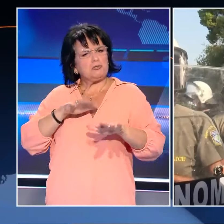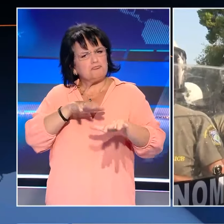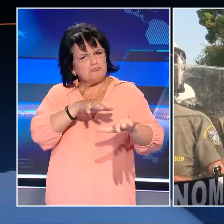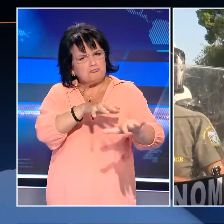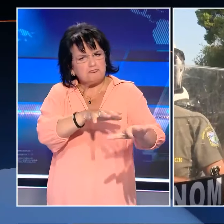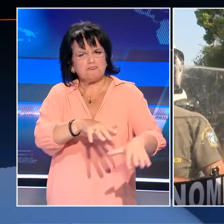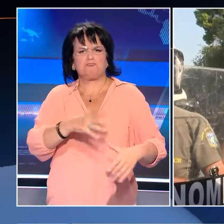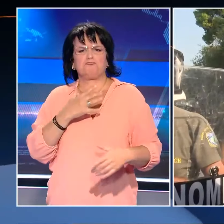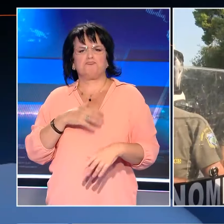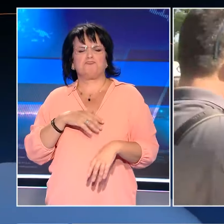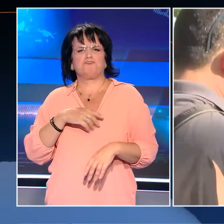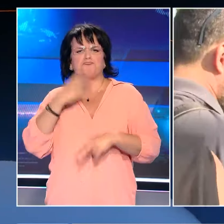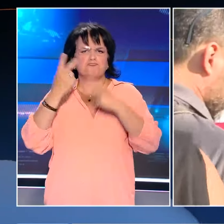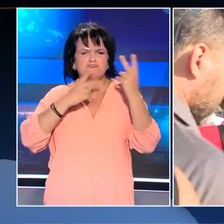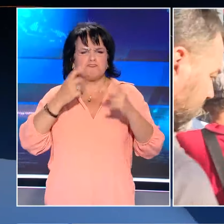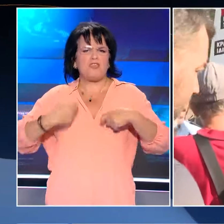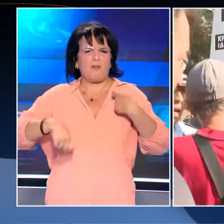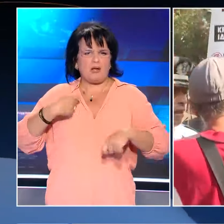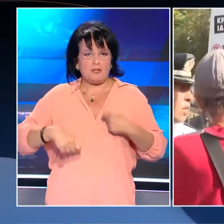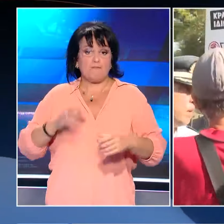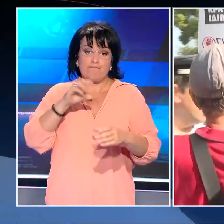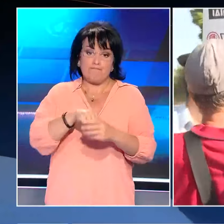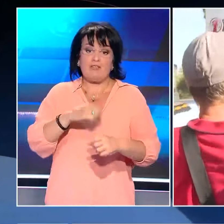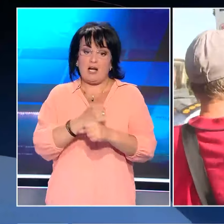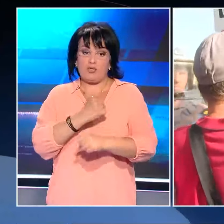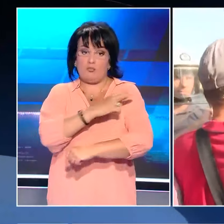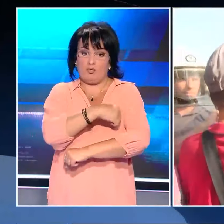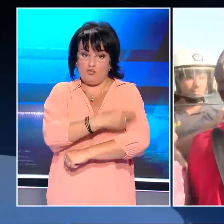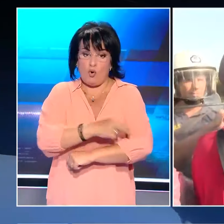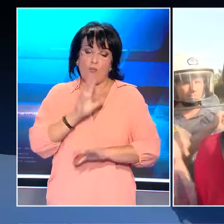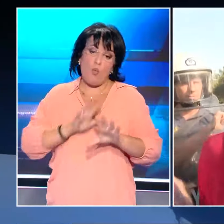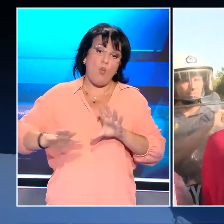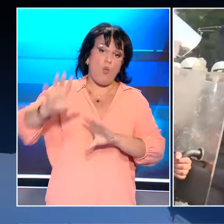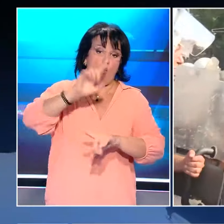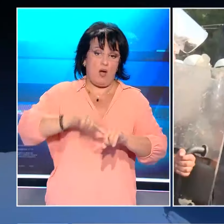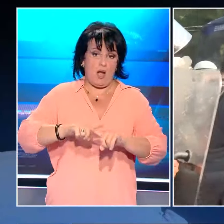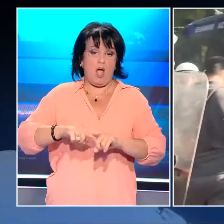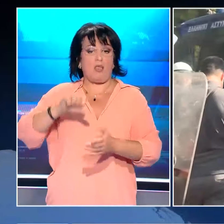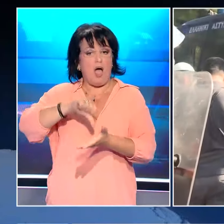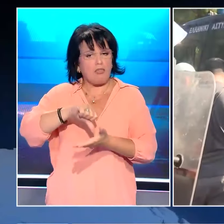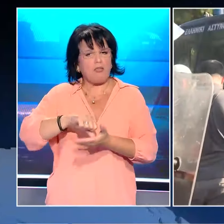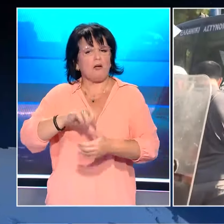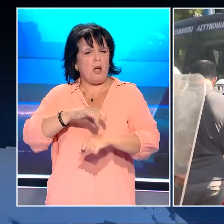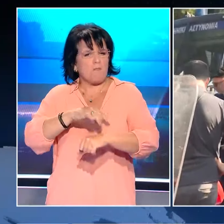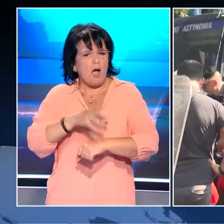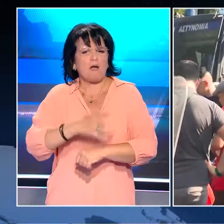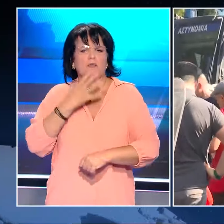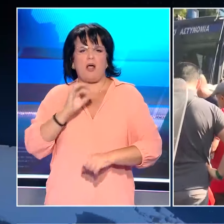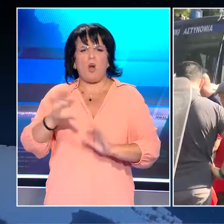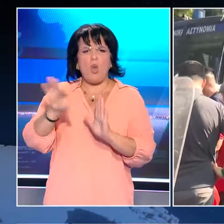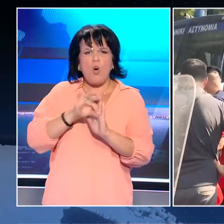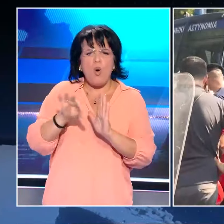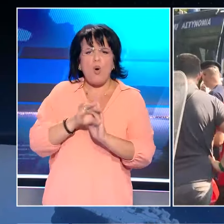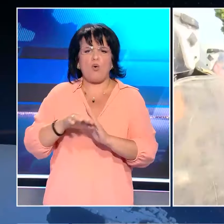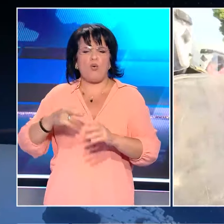ειρηνικά, την πορεία μας. Στη διαμαρτυρία παίρνουν μέρος εργαζόμενοι στα νοσοκομεία από όλη τη χώρα. Ήρθαν από την Αθήνα, ακόμη και από την Πάτρα για να ζητήσουν προσλήψεις